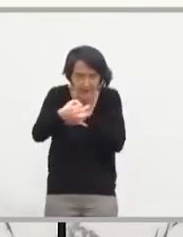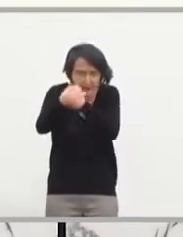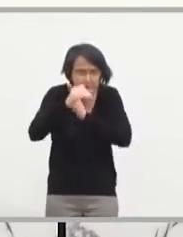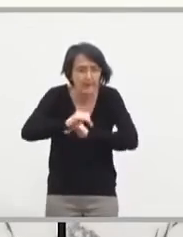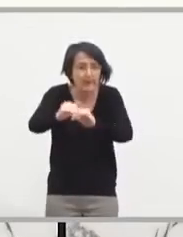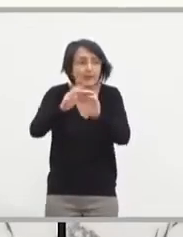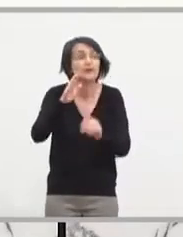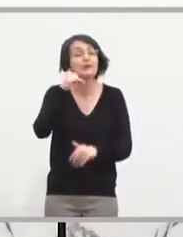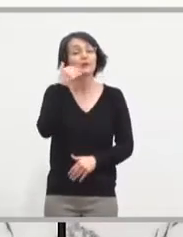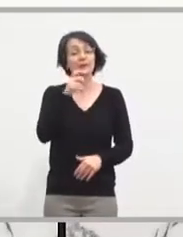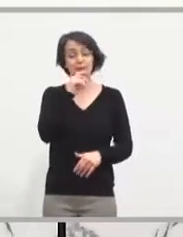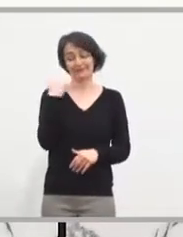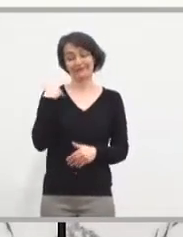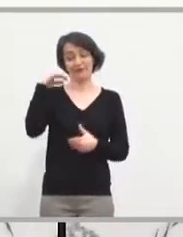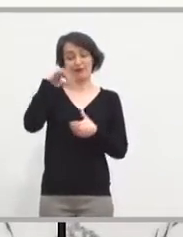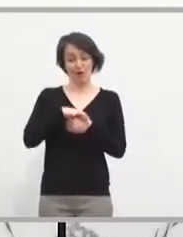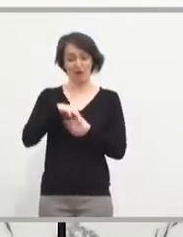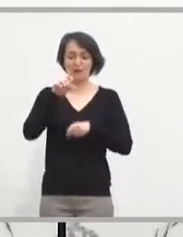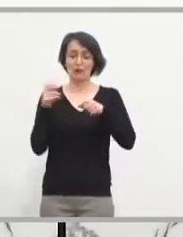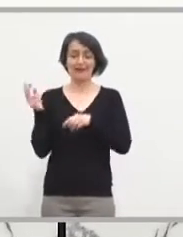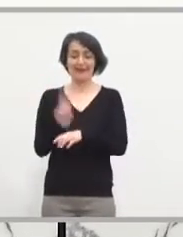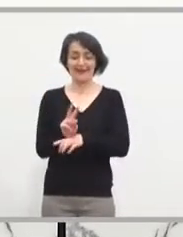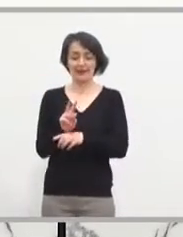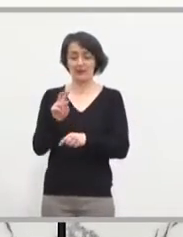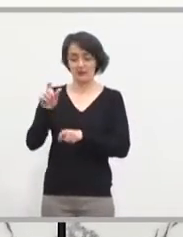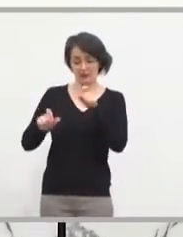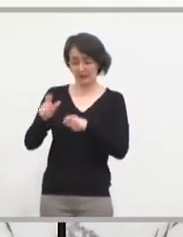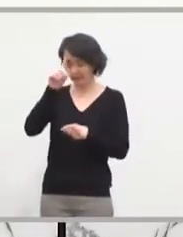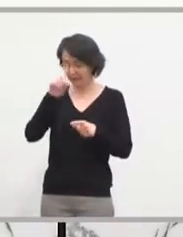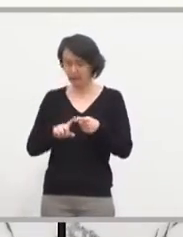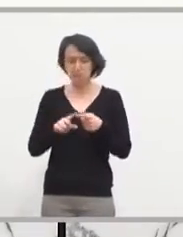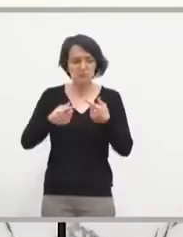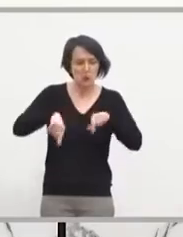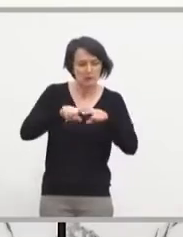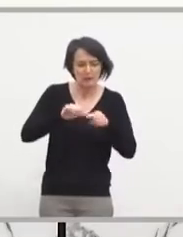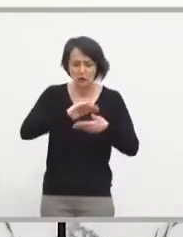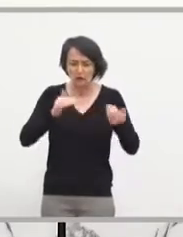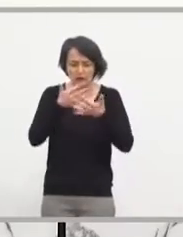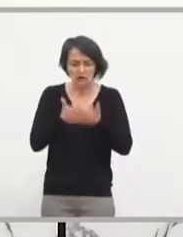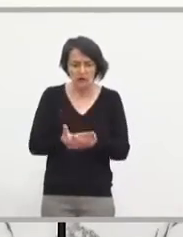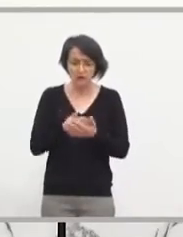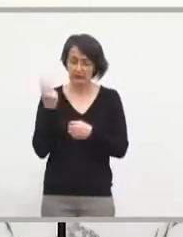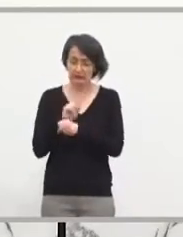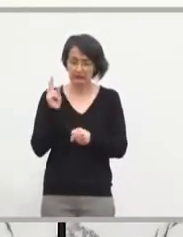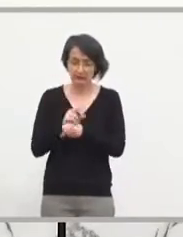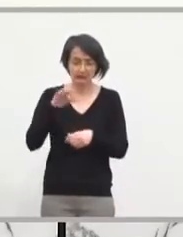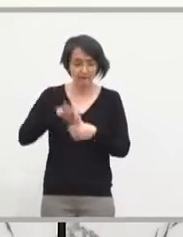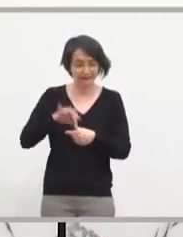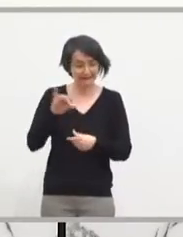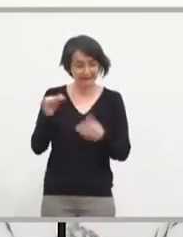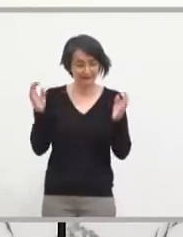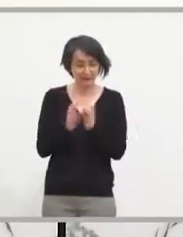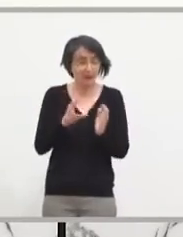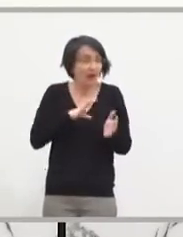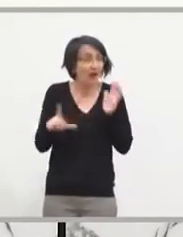avons voté tout à l'heure des délégués pour la commission des transferts de charges. D'accord. Voilà. C'est décrit et